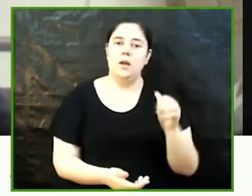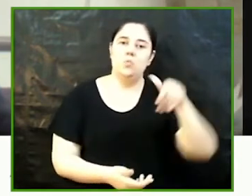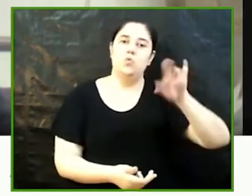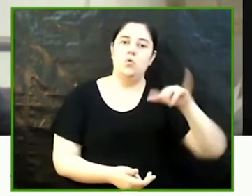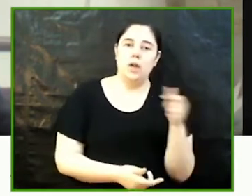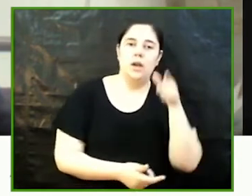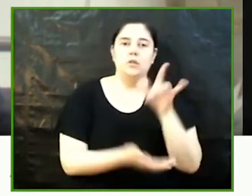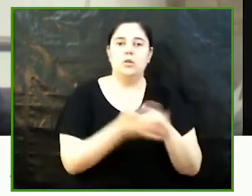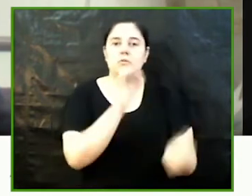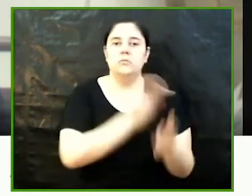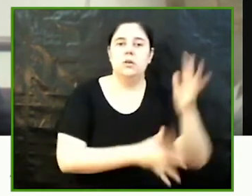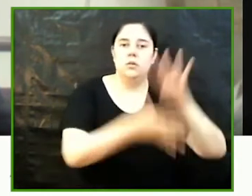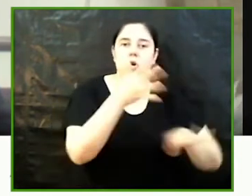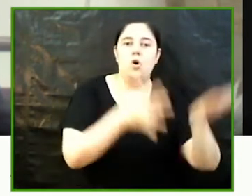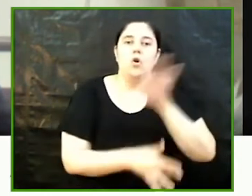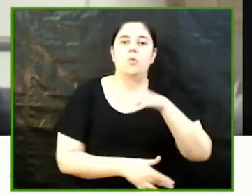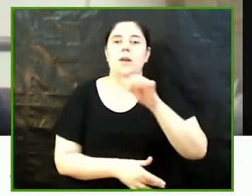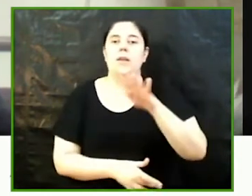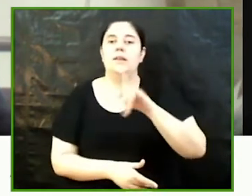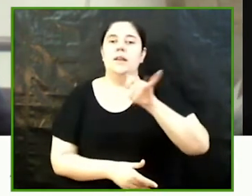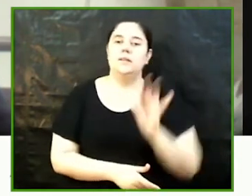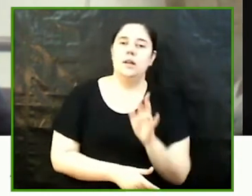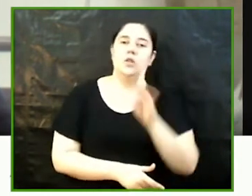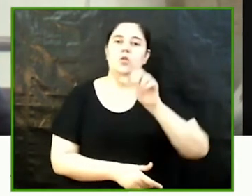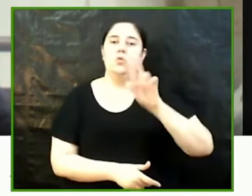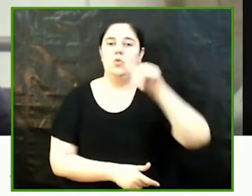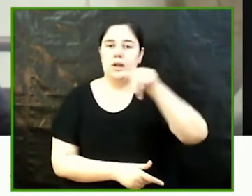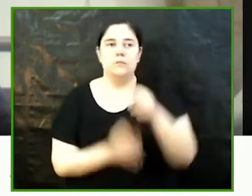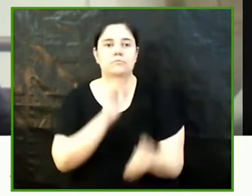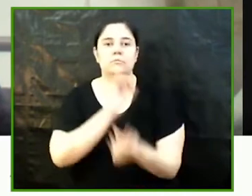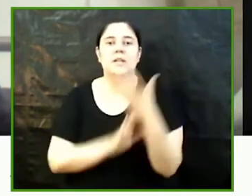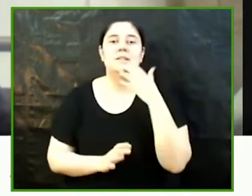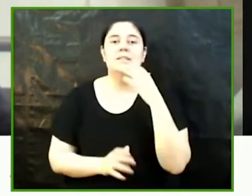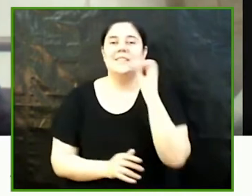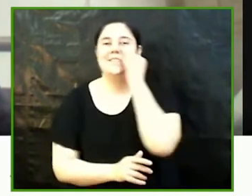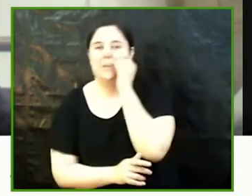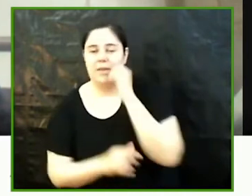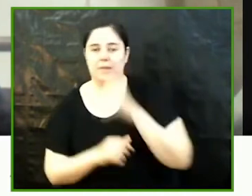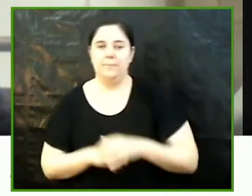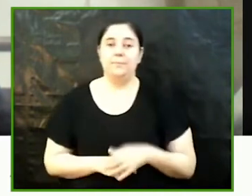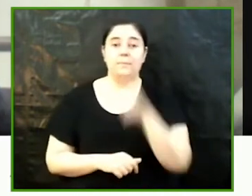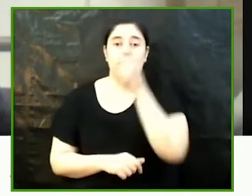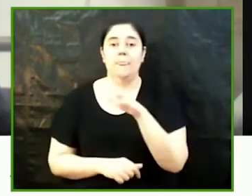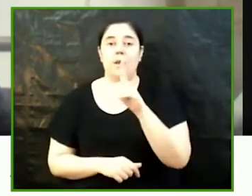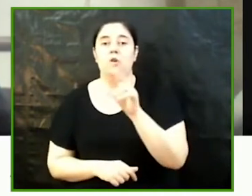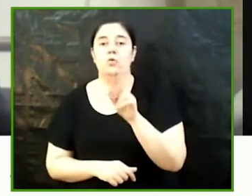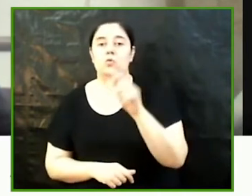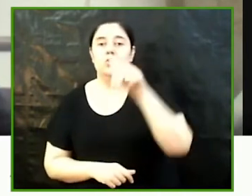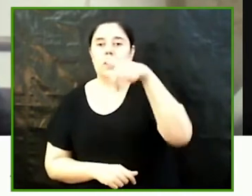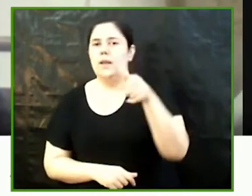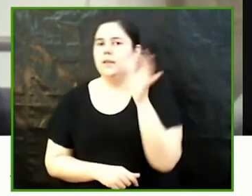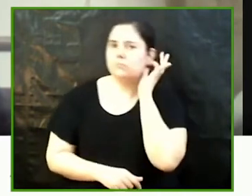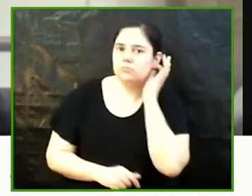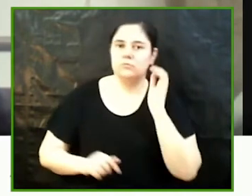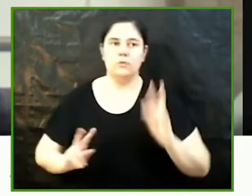Barcelona o Maria Teresa Durant i Nugué presidenta de la SEU de Sabadell va ser la figura de Durant una dona inquieta i culta però de